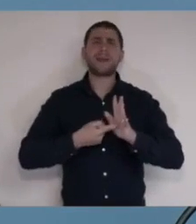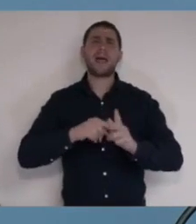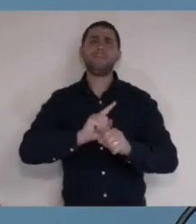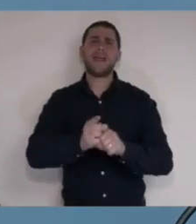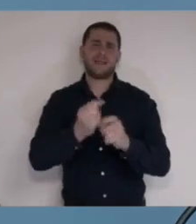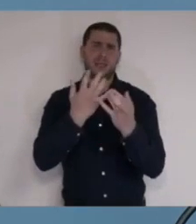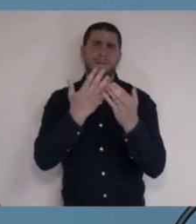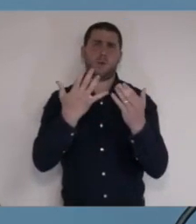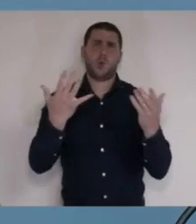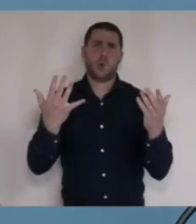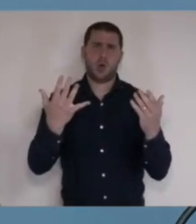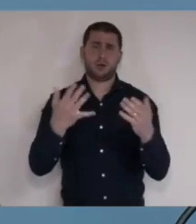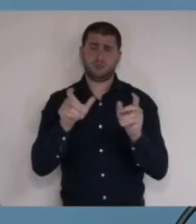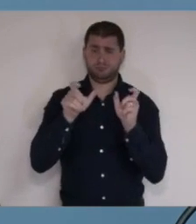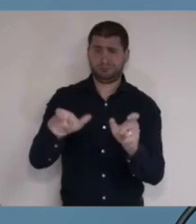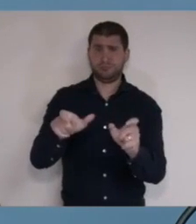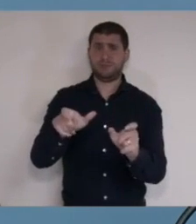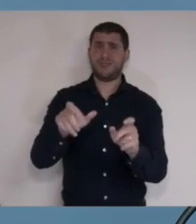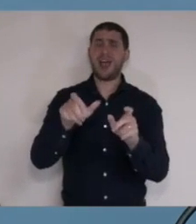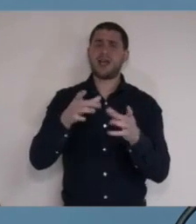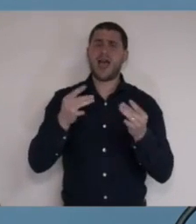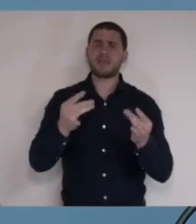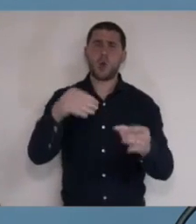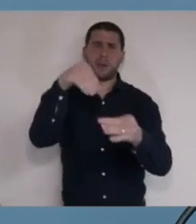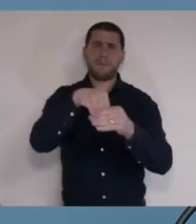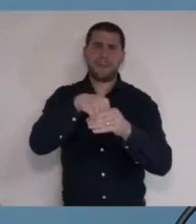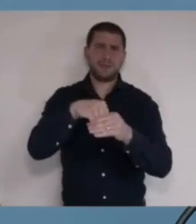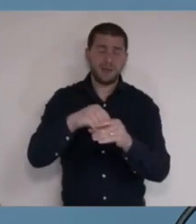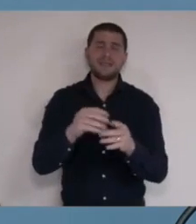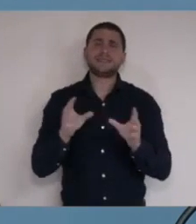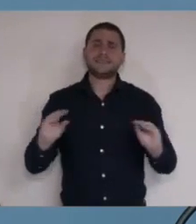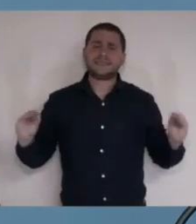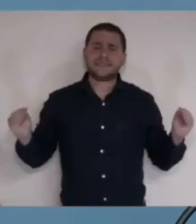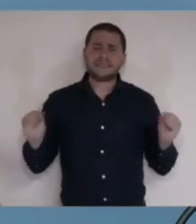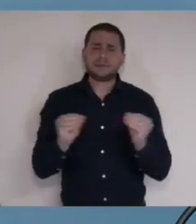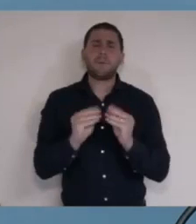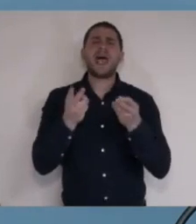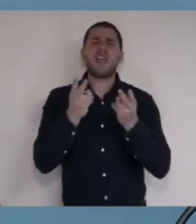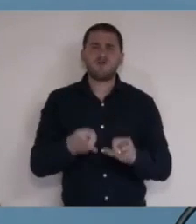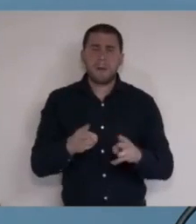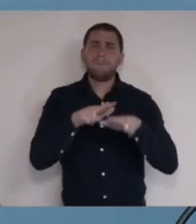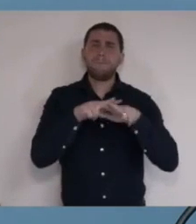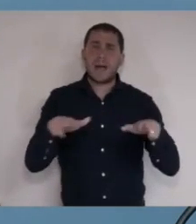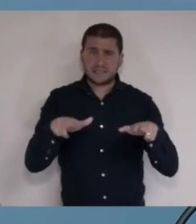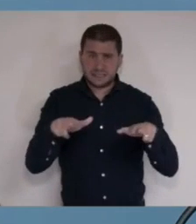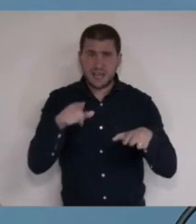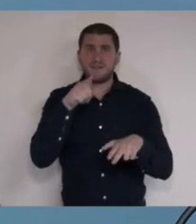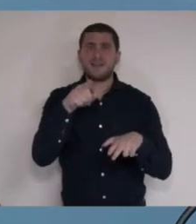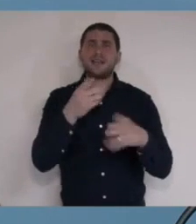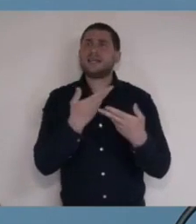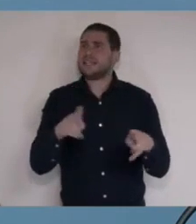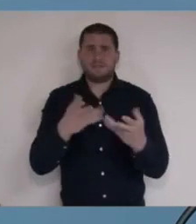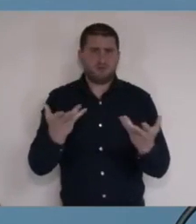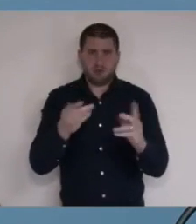מטרה מיידית ברורה. לעצור את ההדבקות בתוכנו, לצמצם ככל הניתן את המצבים שבהם הן